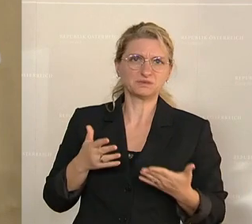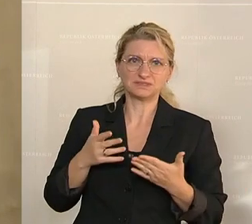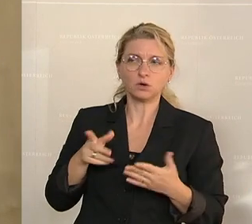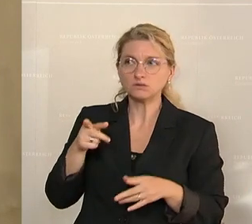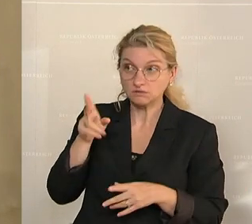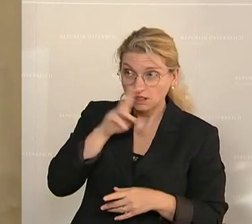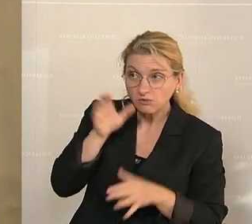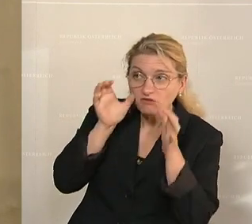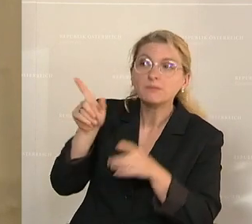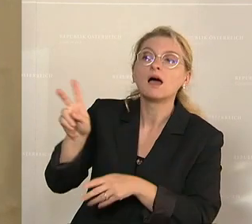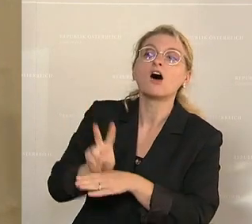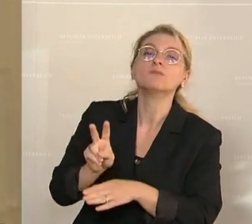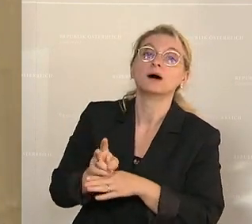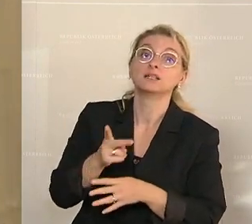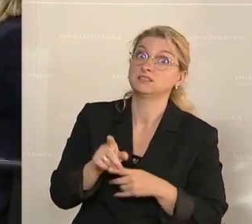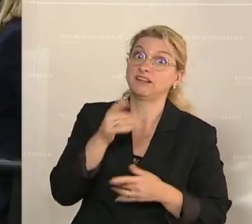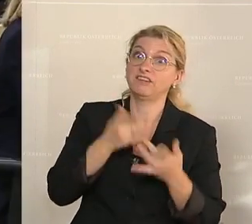aufpassen, dass es nicht zum Schluss selber erwischt.